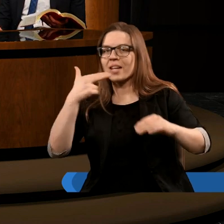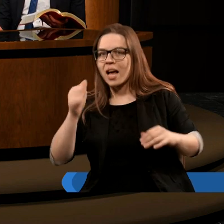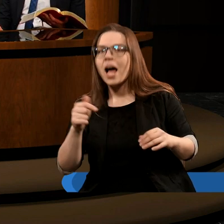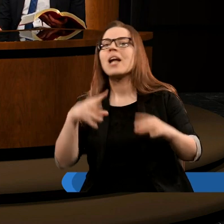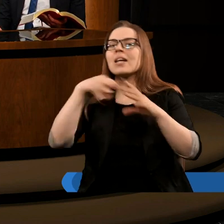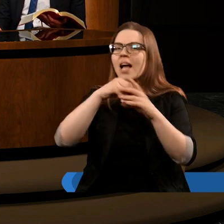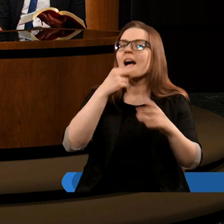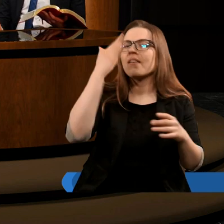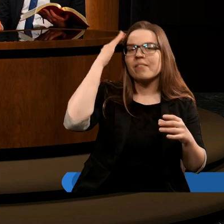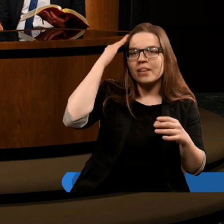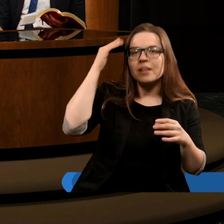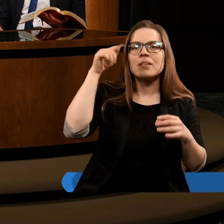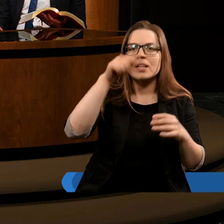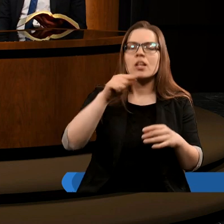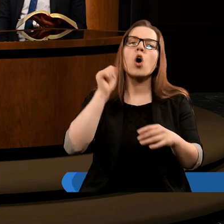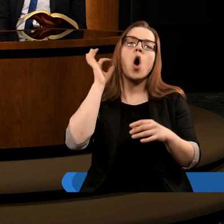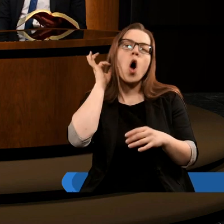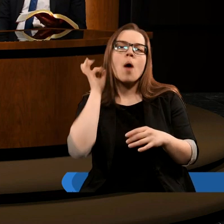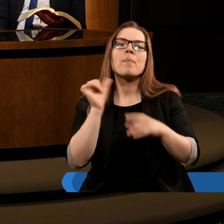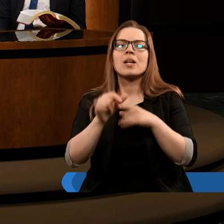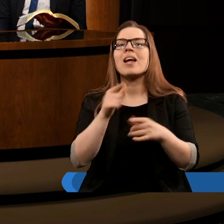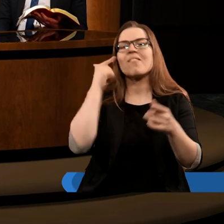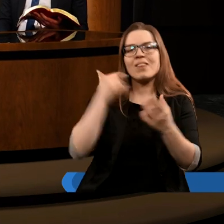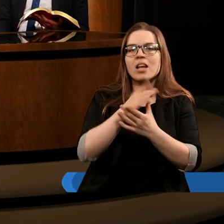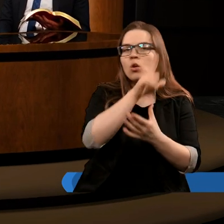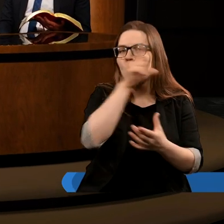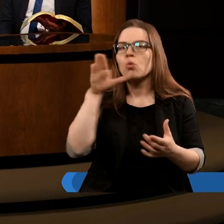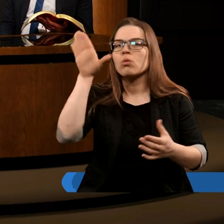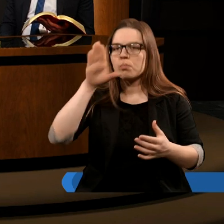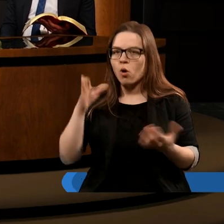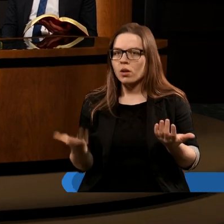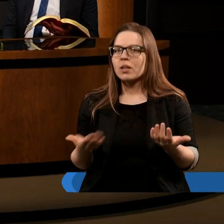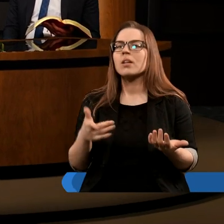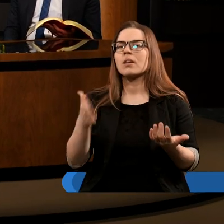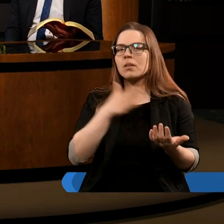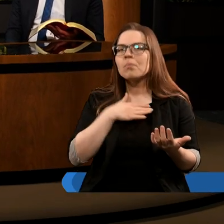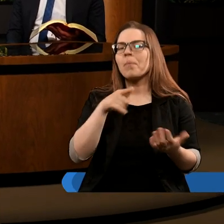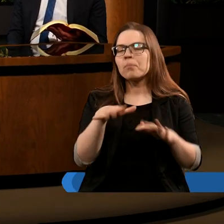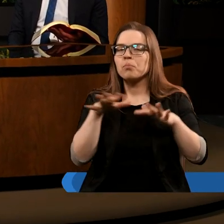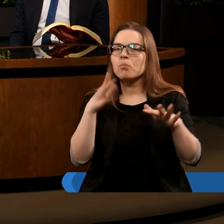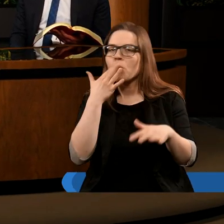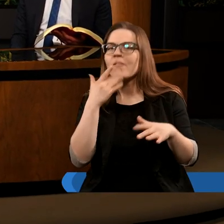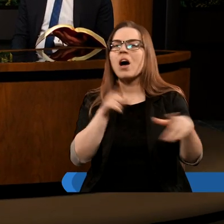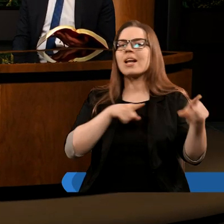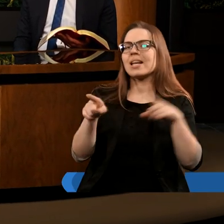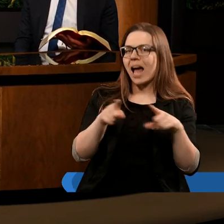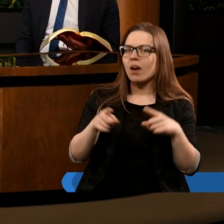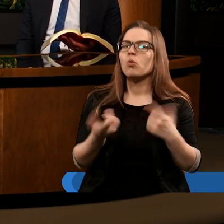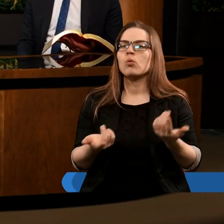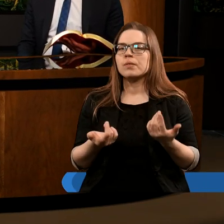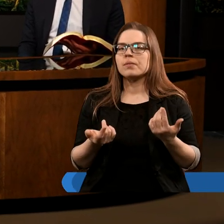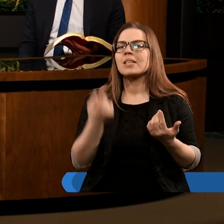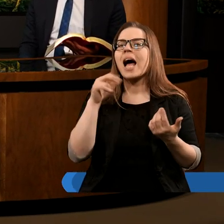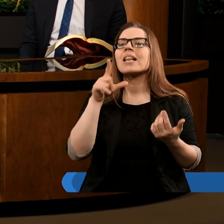wiemy, że w Księdze Objawienia tą kobietą jest wierny lud Boży. Tym bardziej, że mamy mowę o znaku, który pojawił się na niebie.